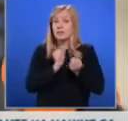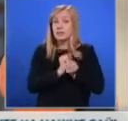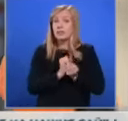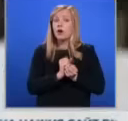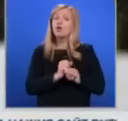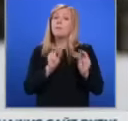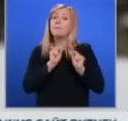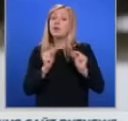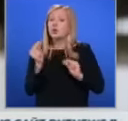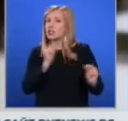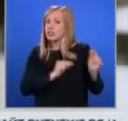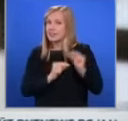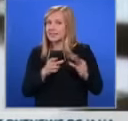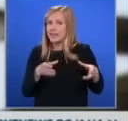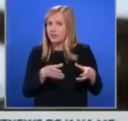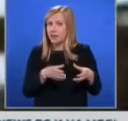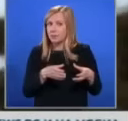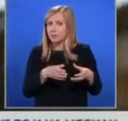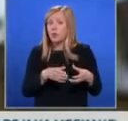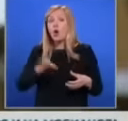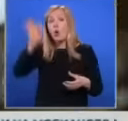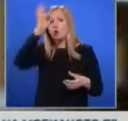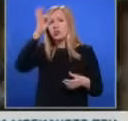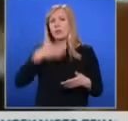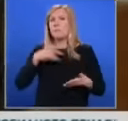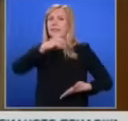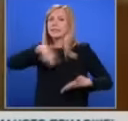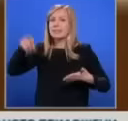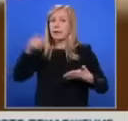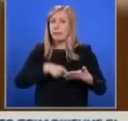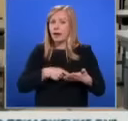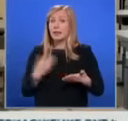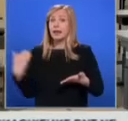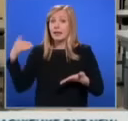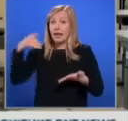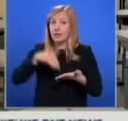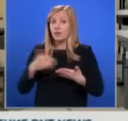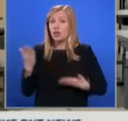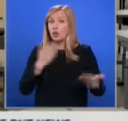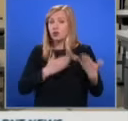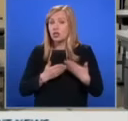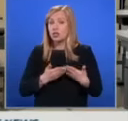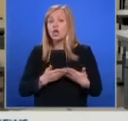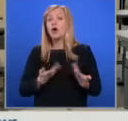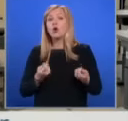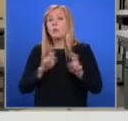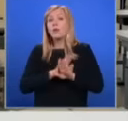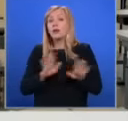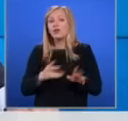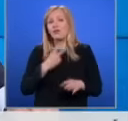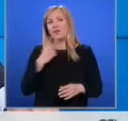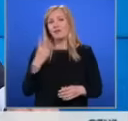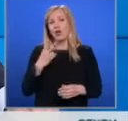педагогическия съвет. Ученикът е с наложена забрана да посещава училище до края на учебния срок, който приключва още във вторник.